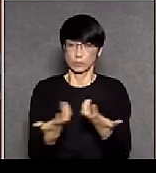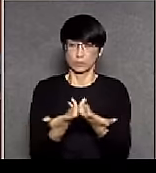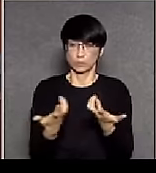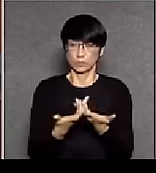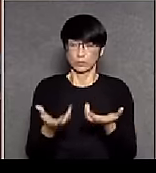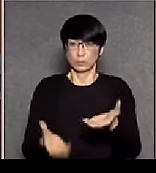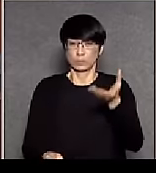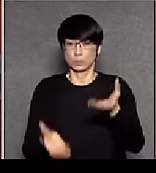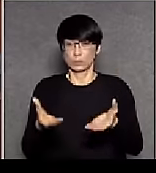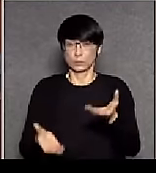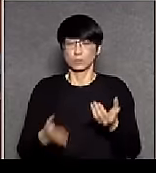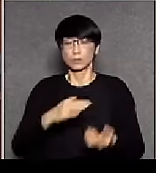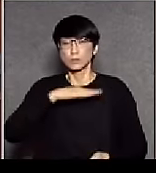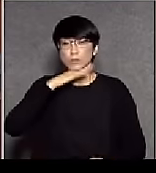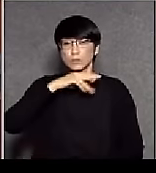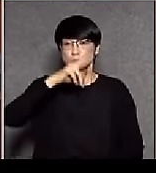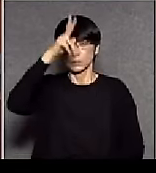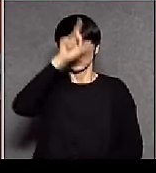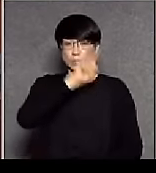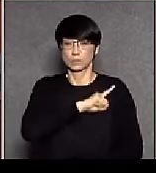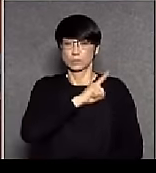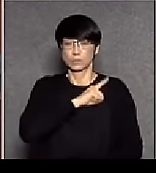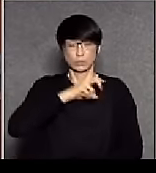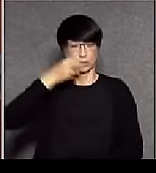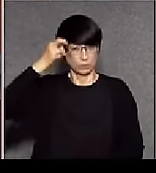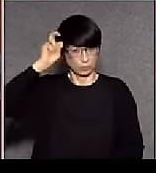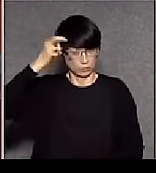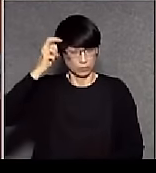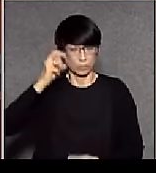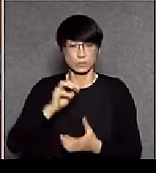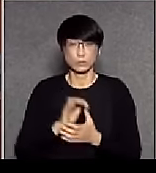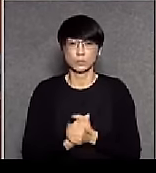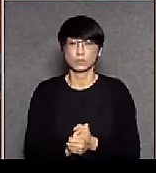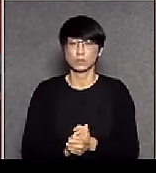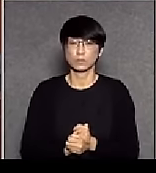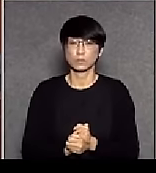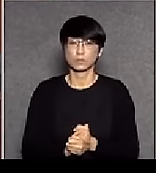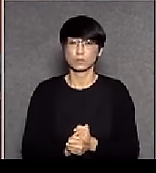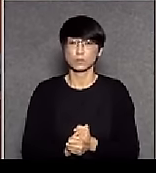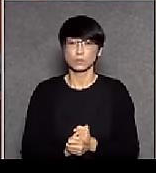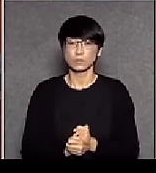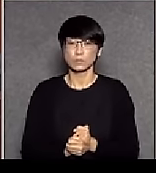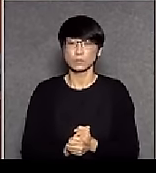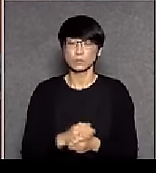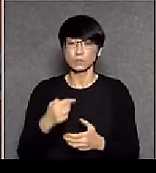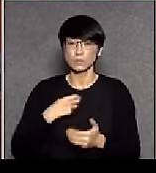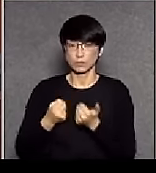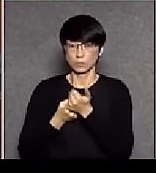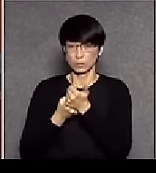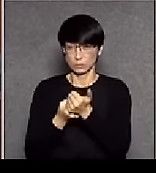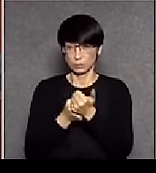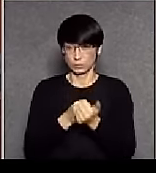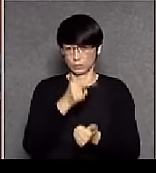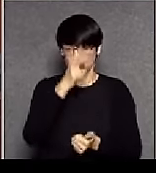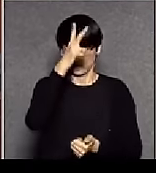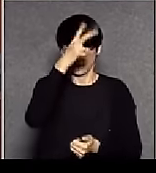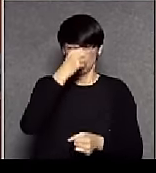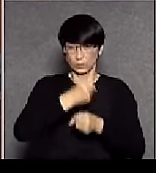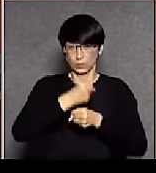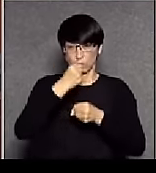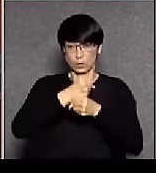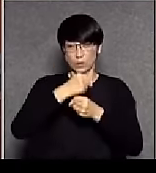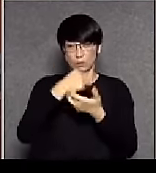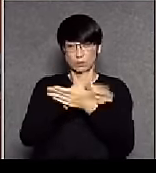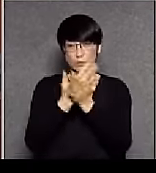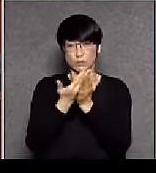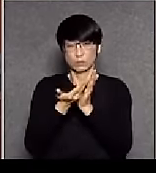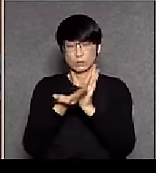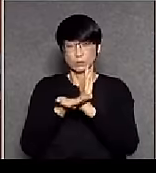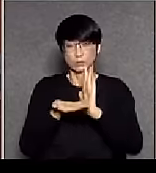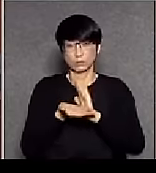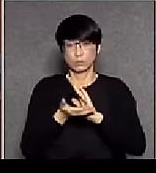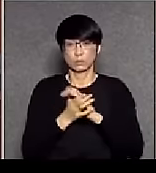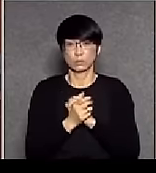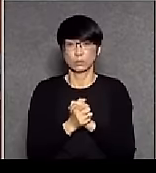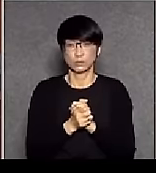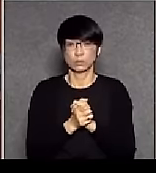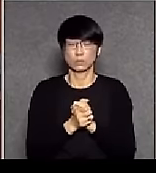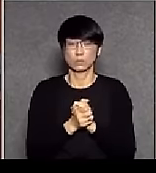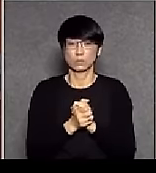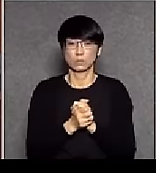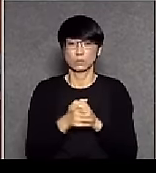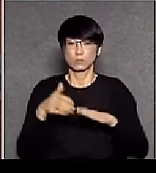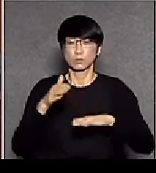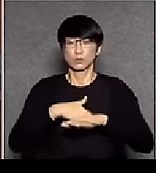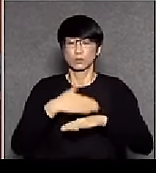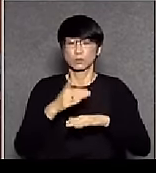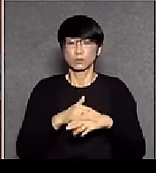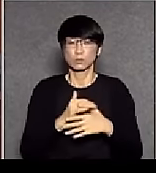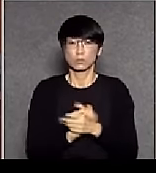政府自己去解決自己去決定總之我是會支持政府做任何決定的剛才我